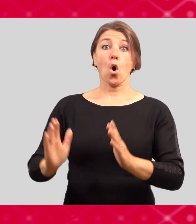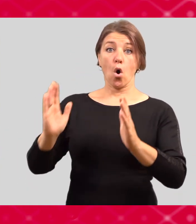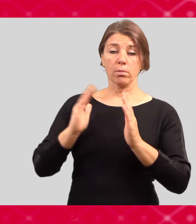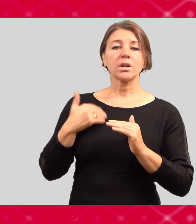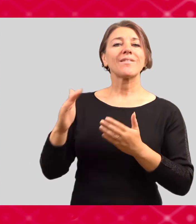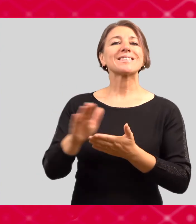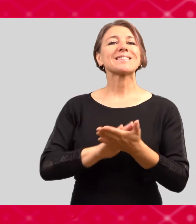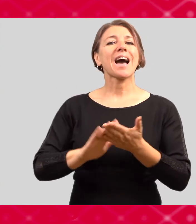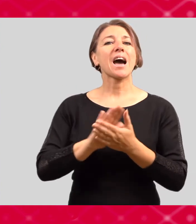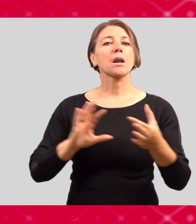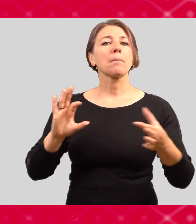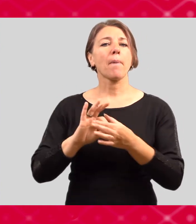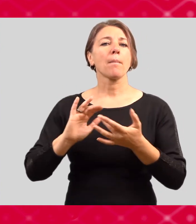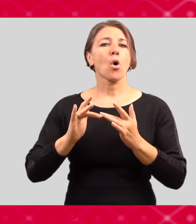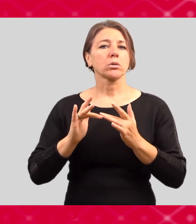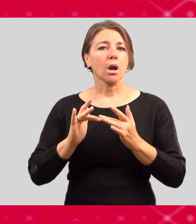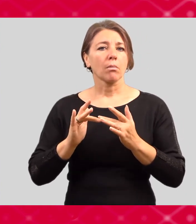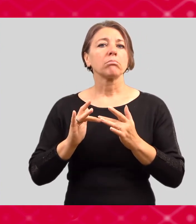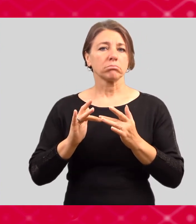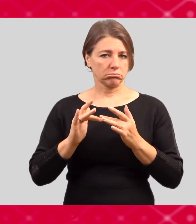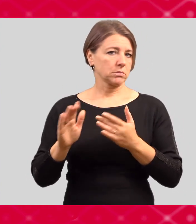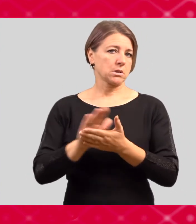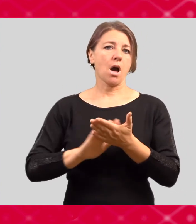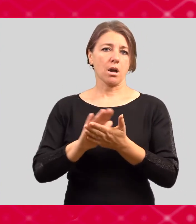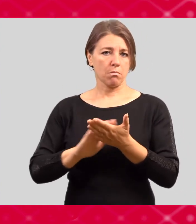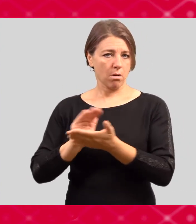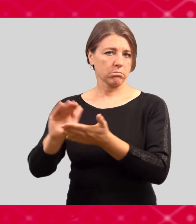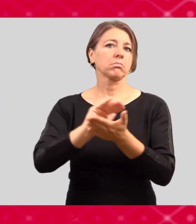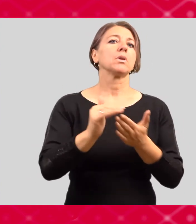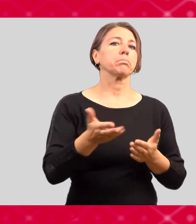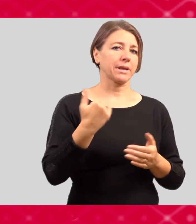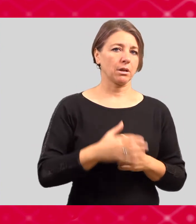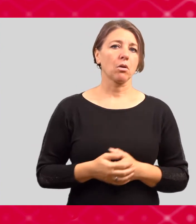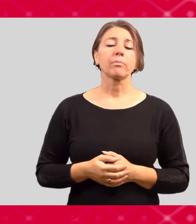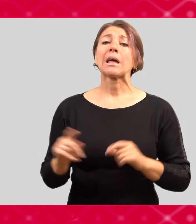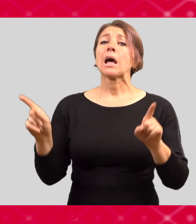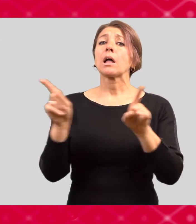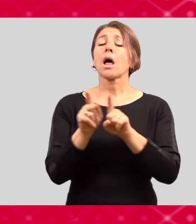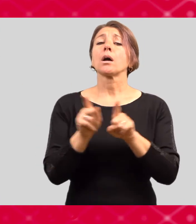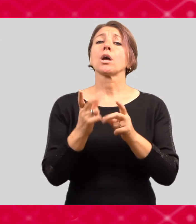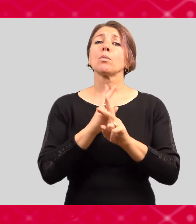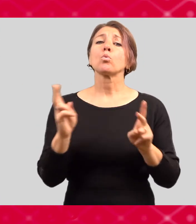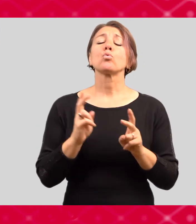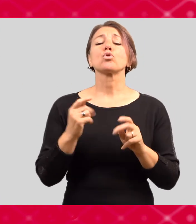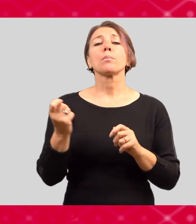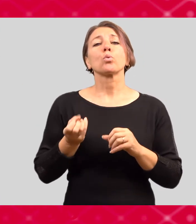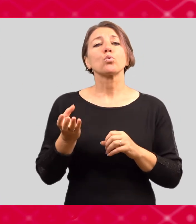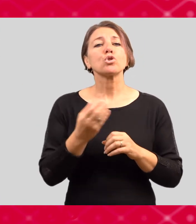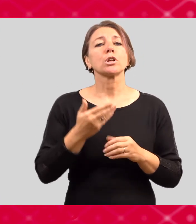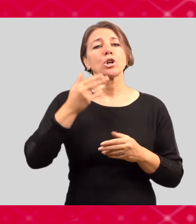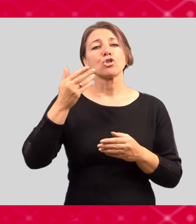poskytovali zdarma modem a internetové připojení zdarma. Je možné zapůjčit